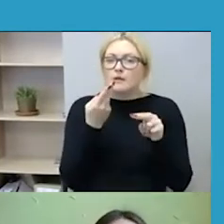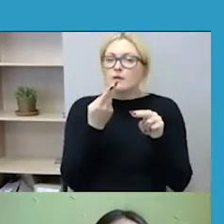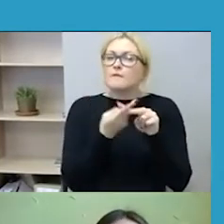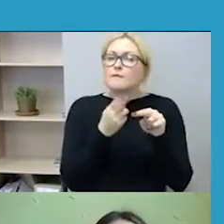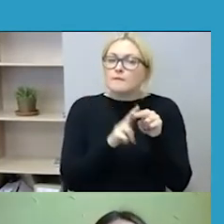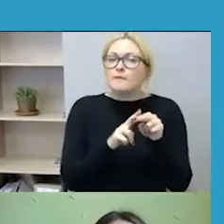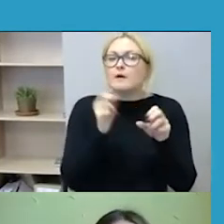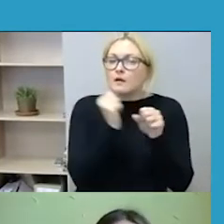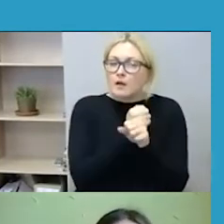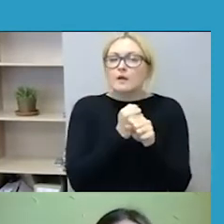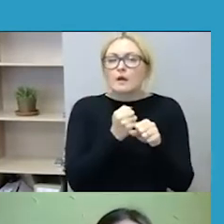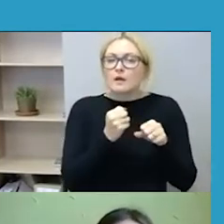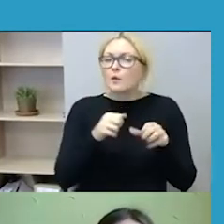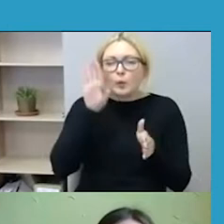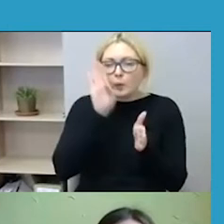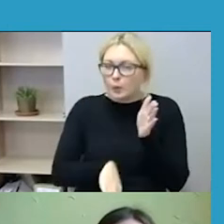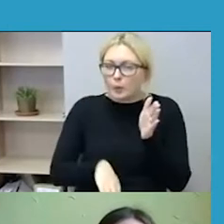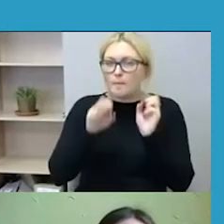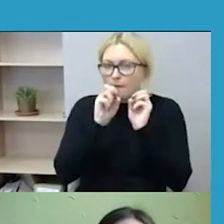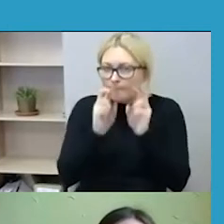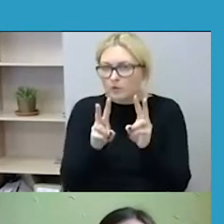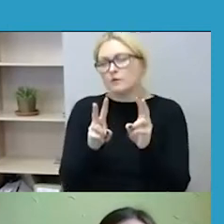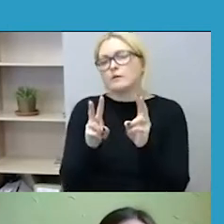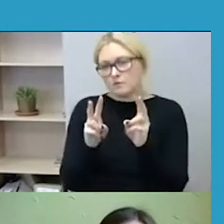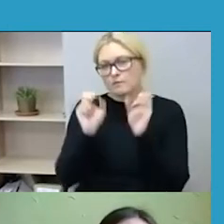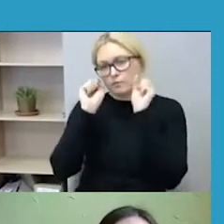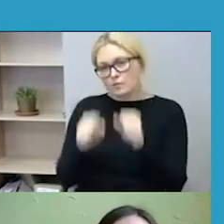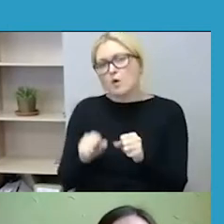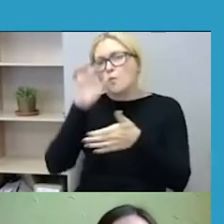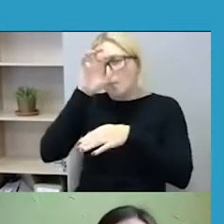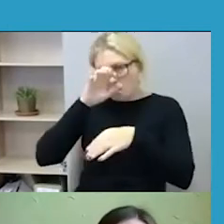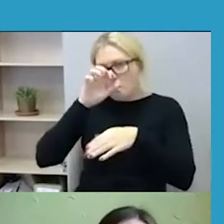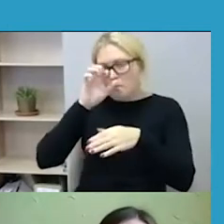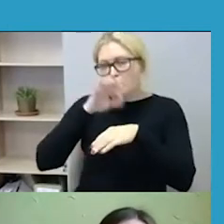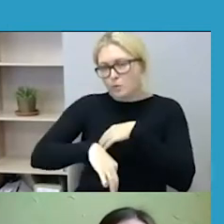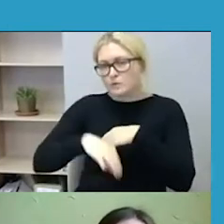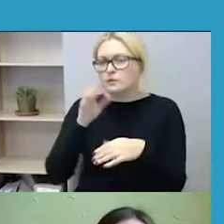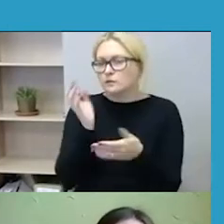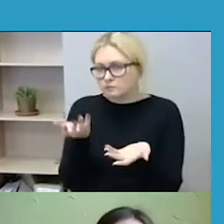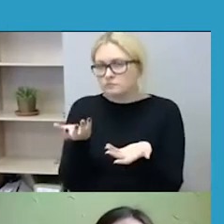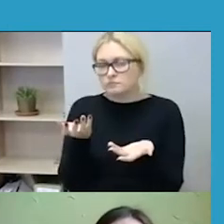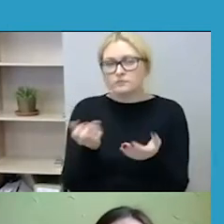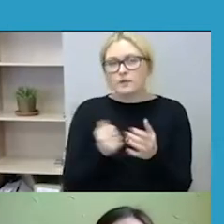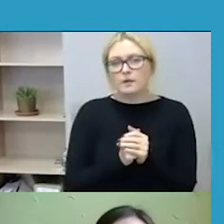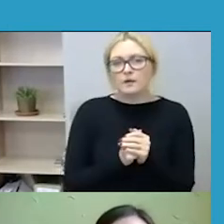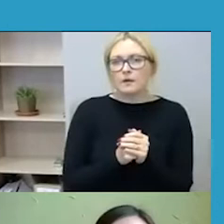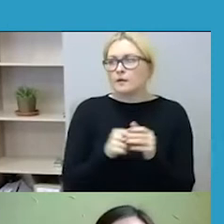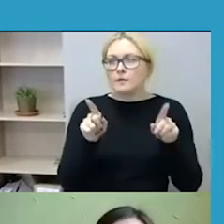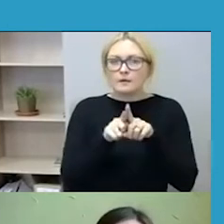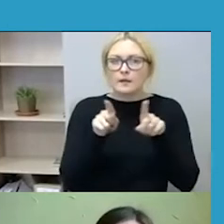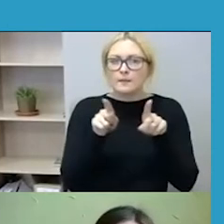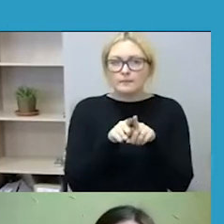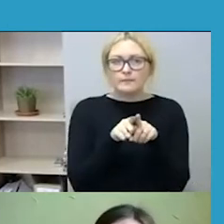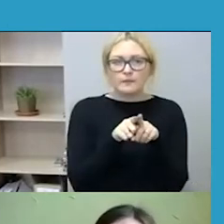realios grėsmės lygmini, kad galėtų būti taikama baudžiamą atsakomybę. Kitas požymis kriterijus yra